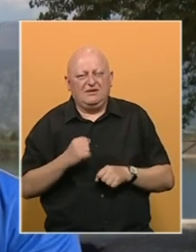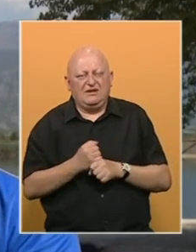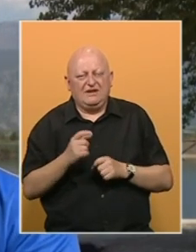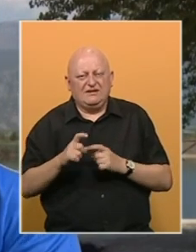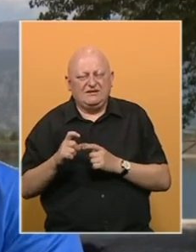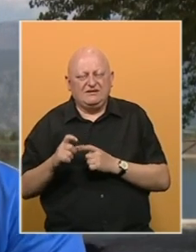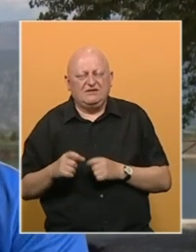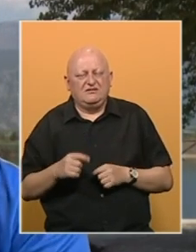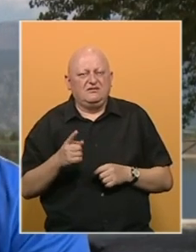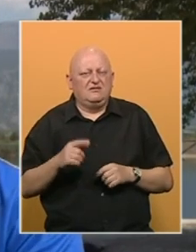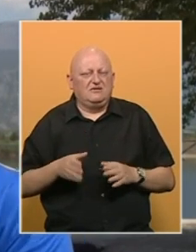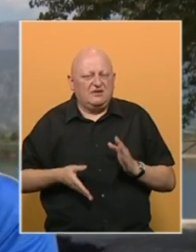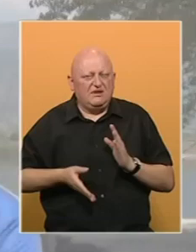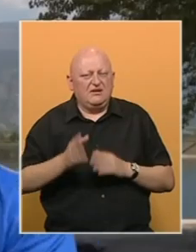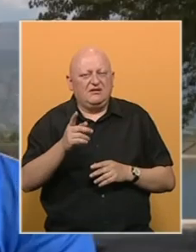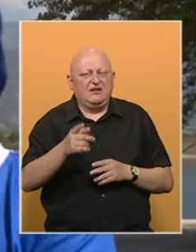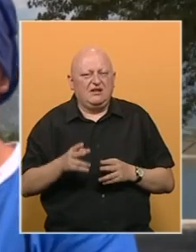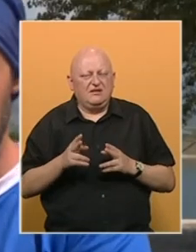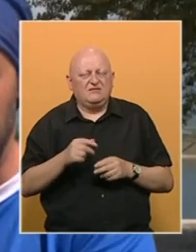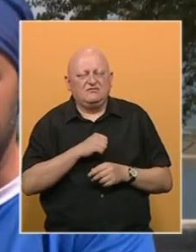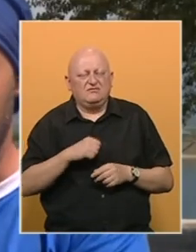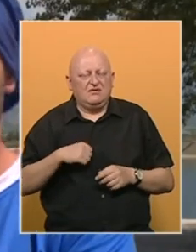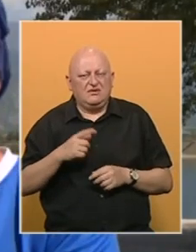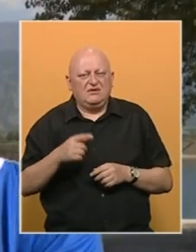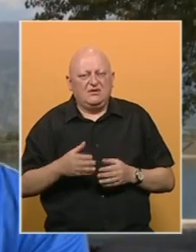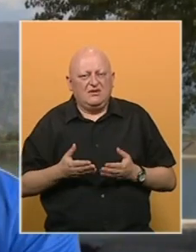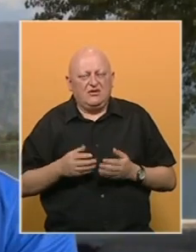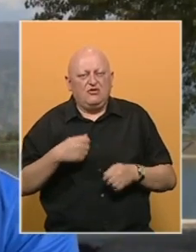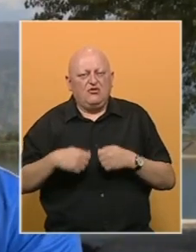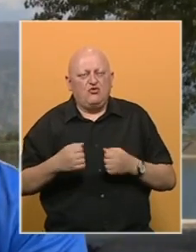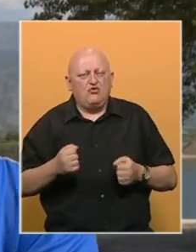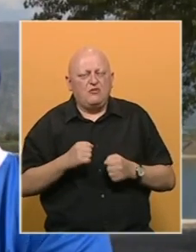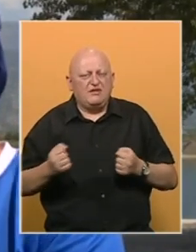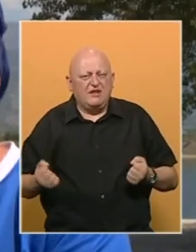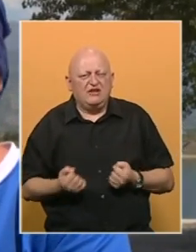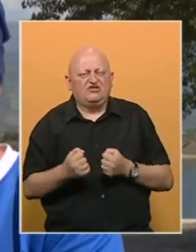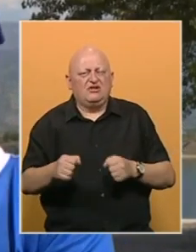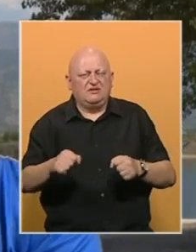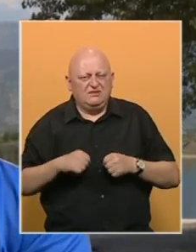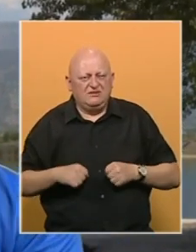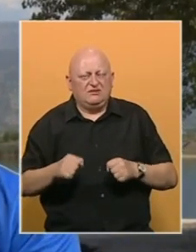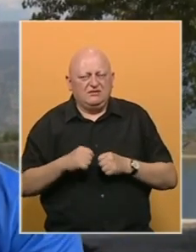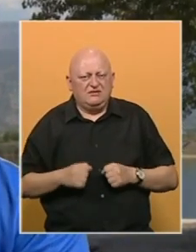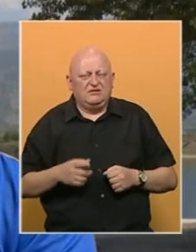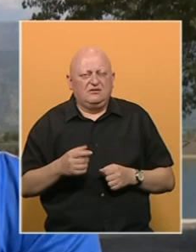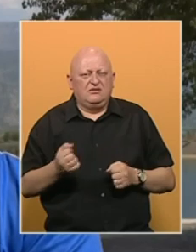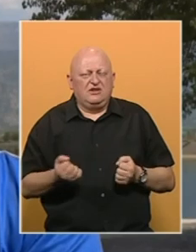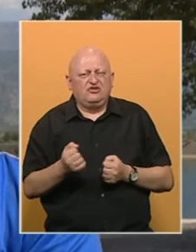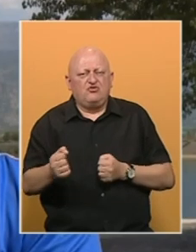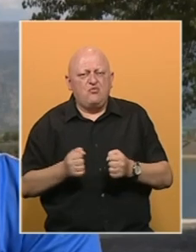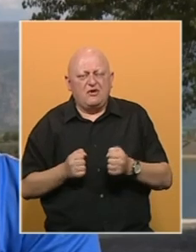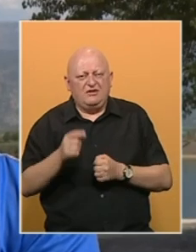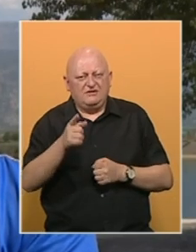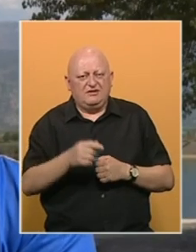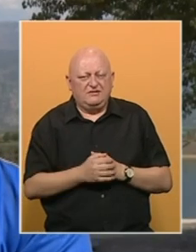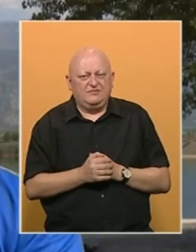i jednostavno krenuli ta izazor. Sam taj gumenjak je dosta težiji. Dosta težiji, znači je težiji upravljati s njim.